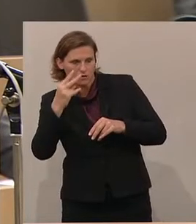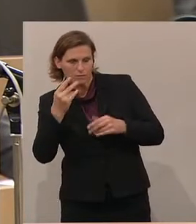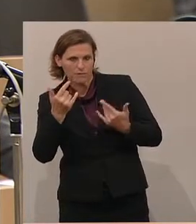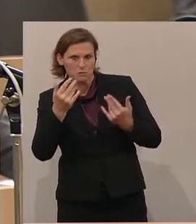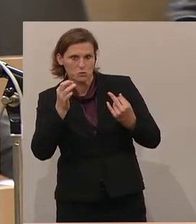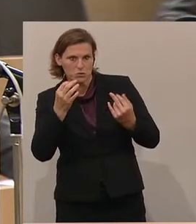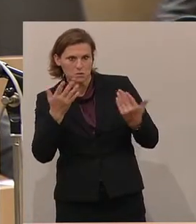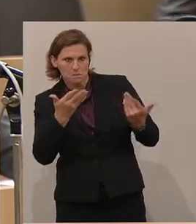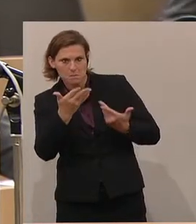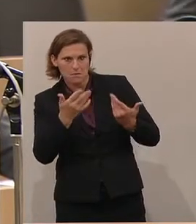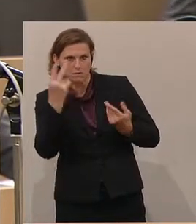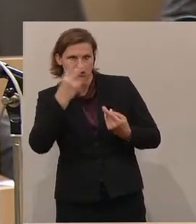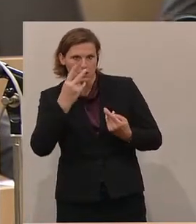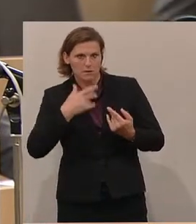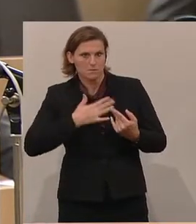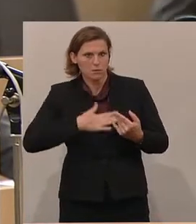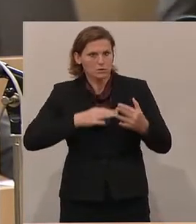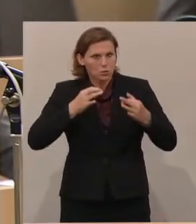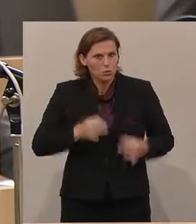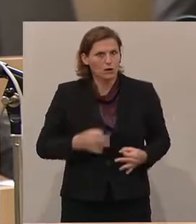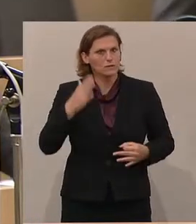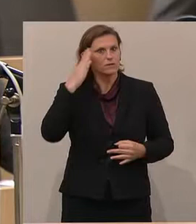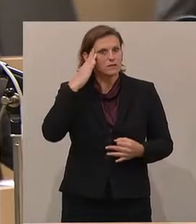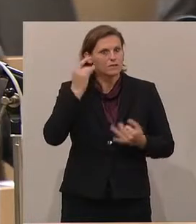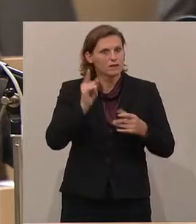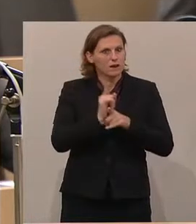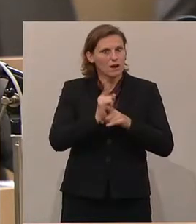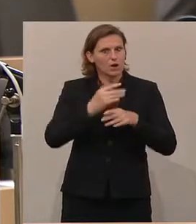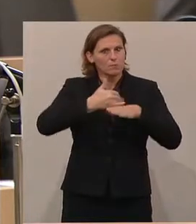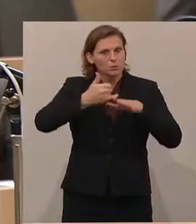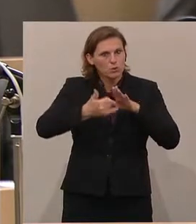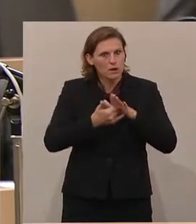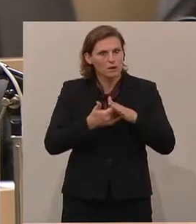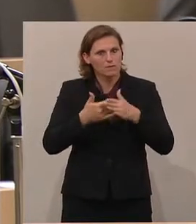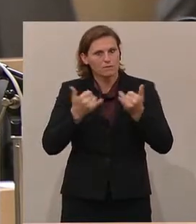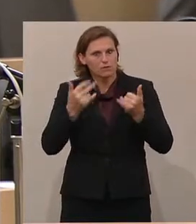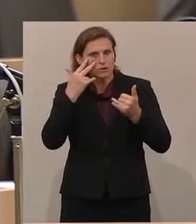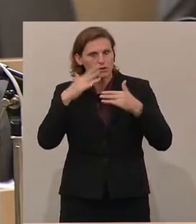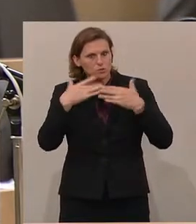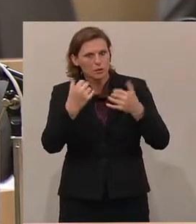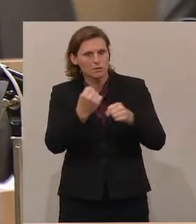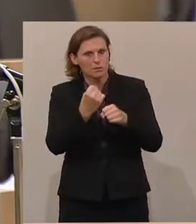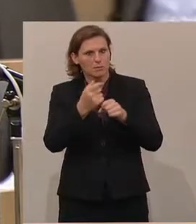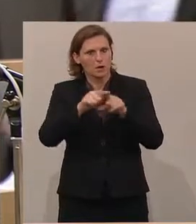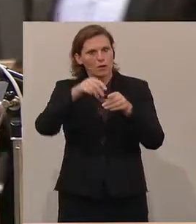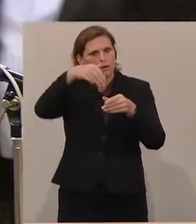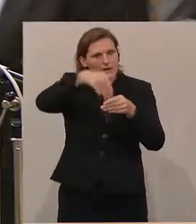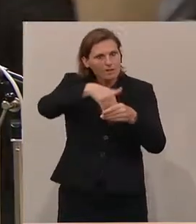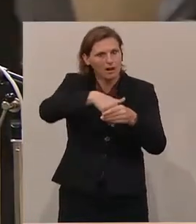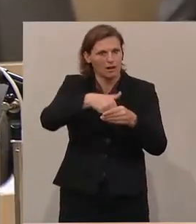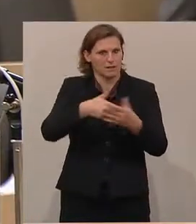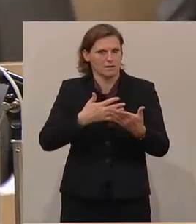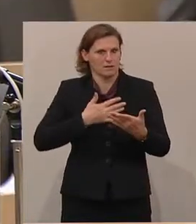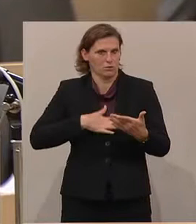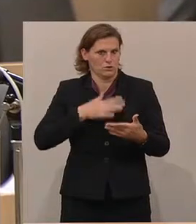würde ganz konkret interessieren, wie Sie auch in konkreten Projekten zusammenarbeiten, auf inhaltlicher Ebene auch. Deshalb